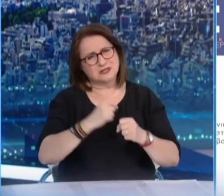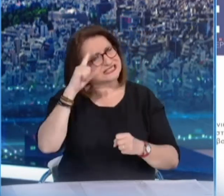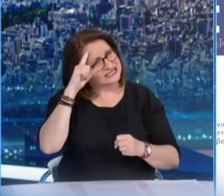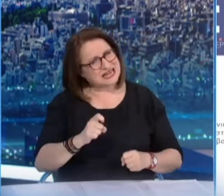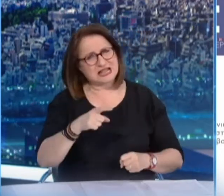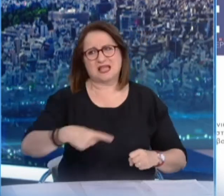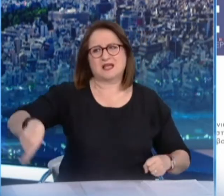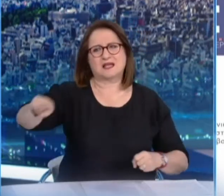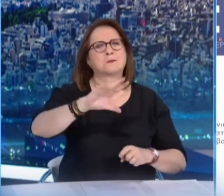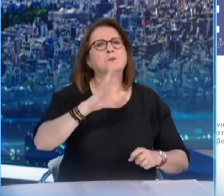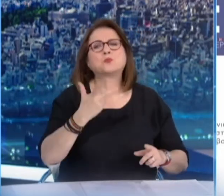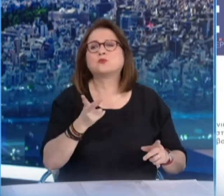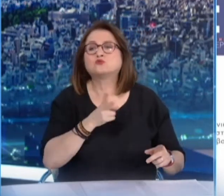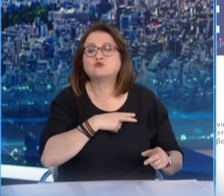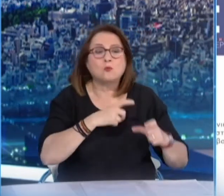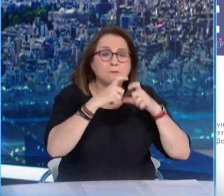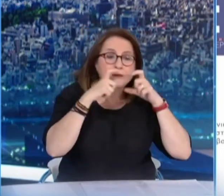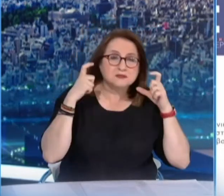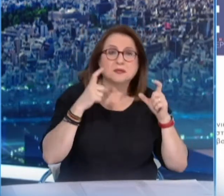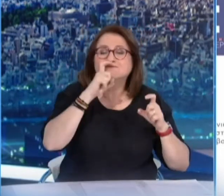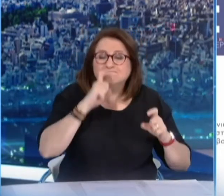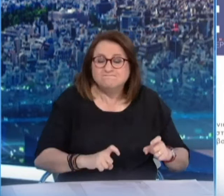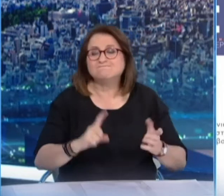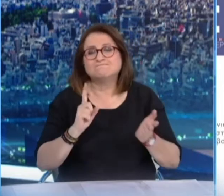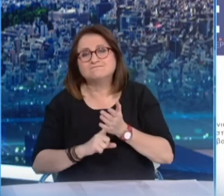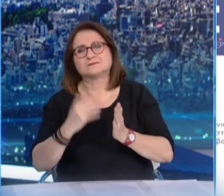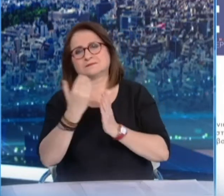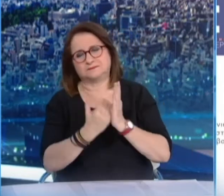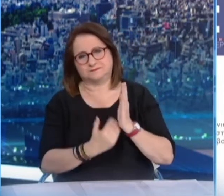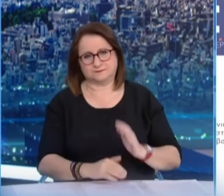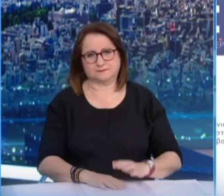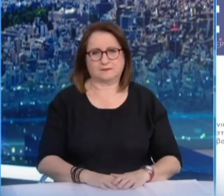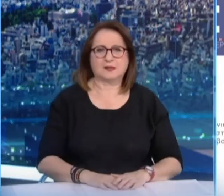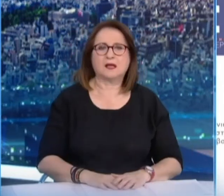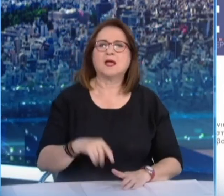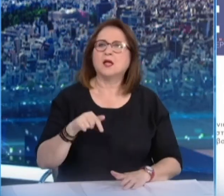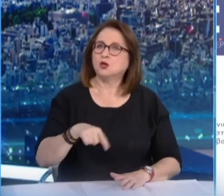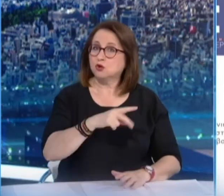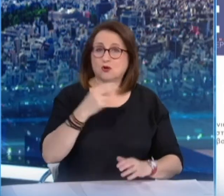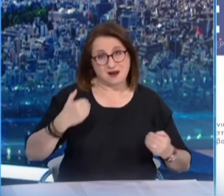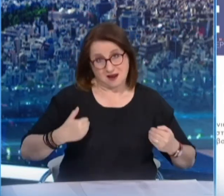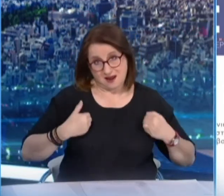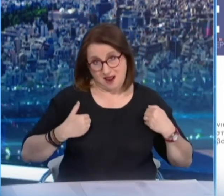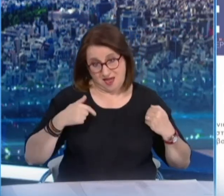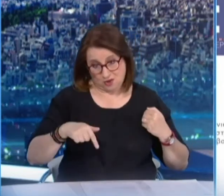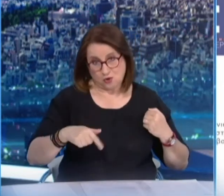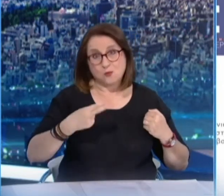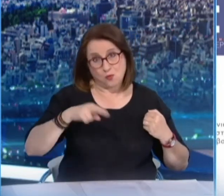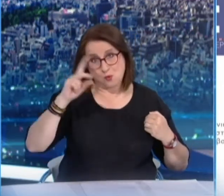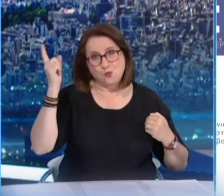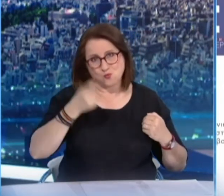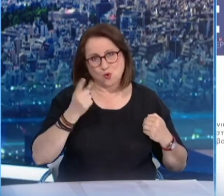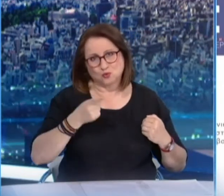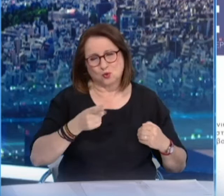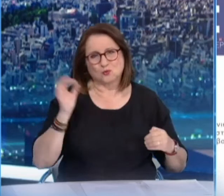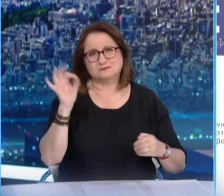ομάδα όπου σήμερα καταγράφονται τα υψηλότερα ποσοστά των νέων κρουσμάτων. Είναι ιδιαίτερα ευχάριστο ότι μετά από πολύ δύσκολο χειμώνα